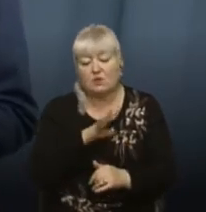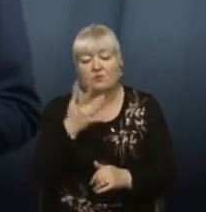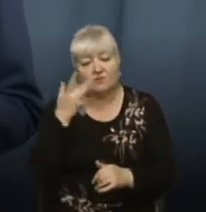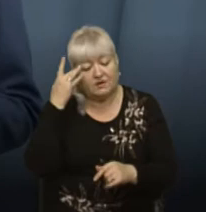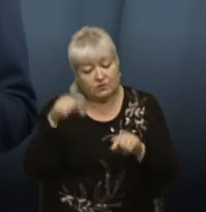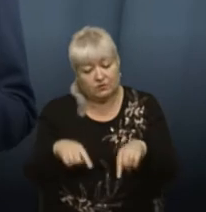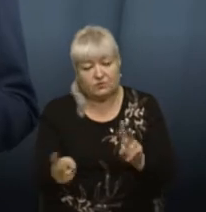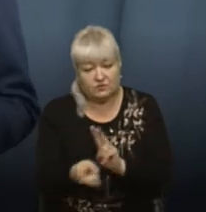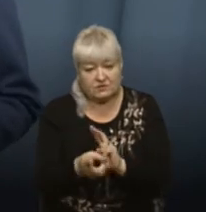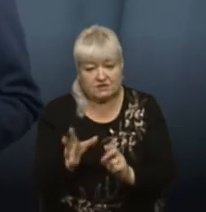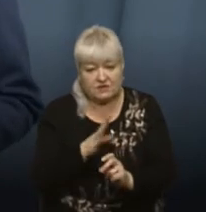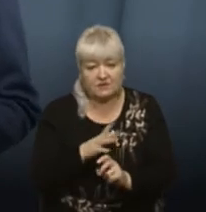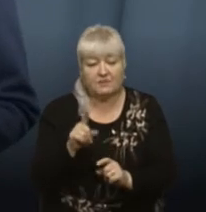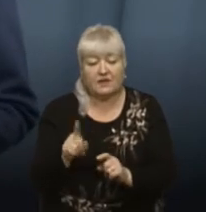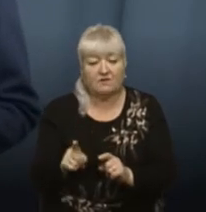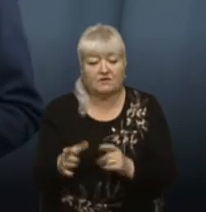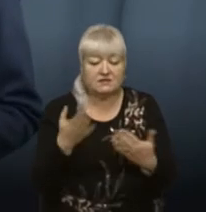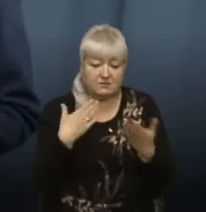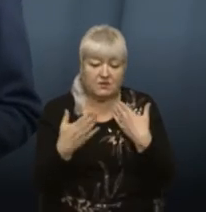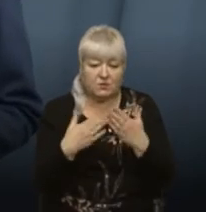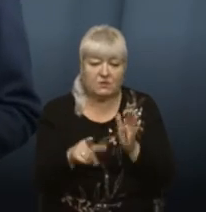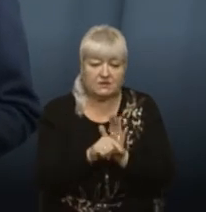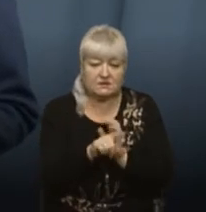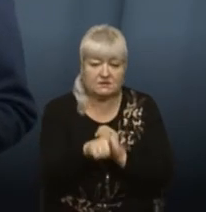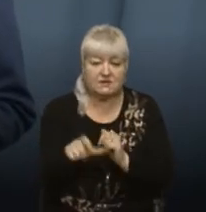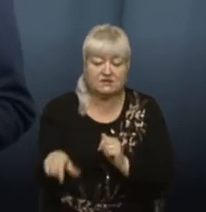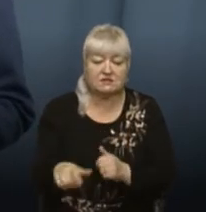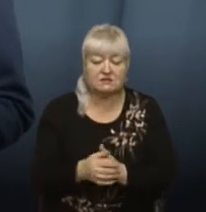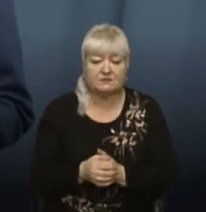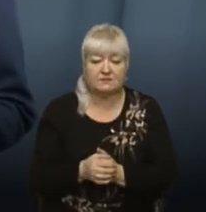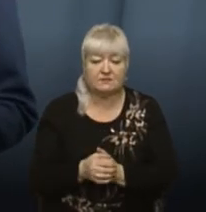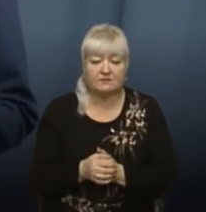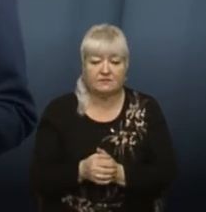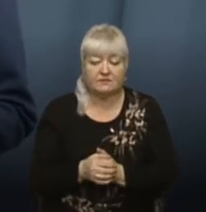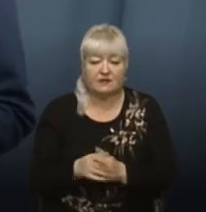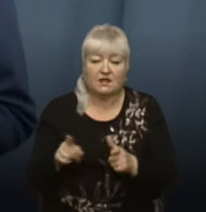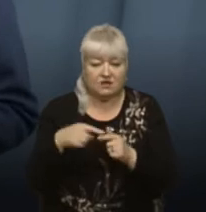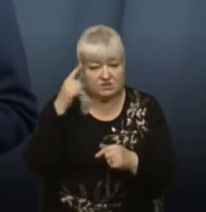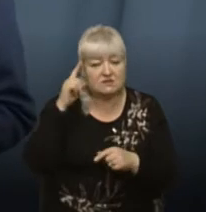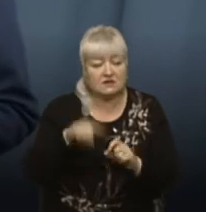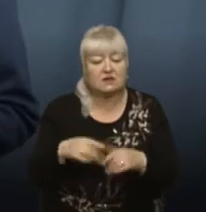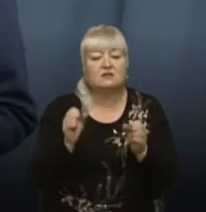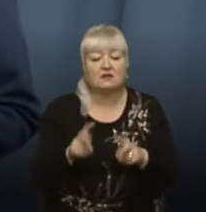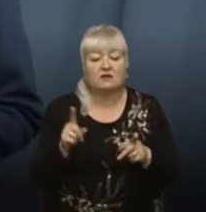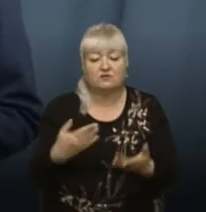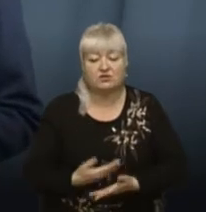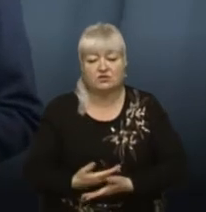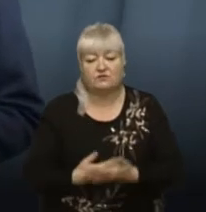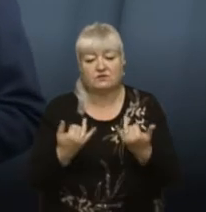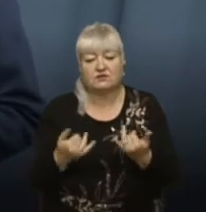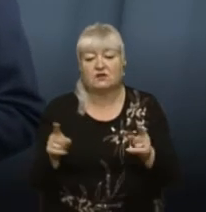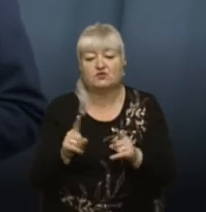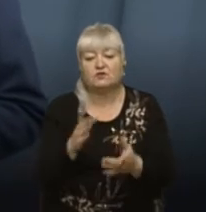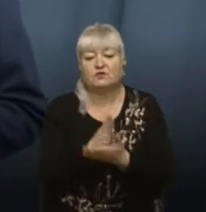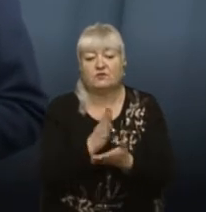студії. Ви безпосередньо спілкуєтесь, напевно, з мешканцями. Чи знаєте, як вони живуть зараз? Що зараз відбувається в